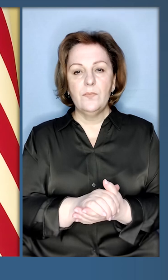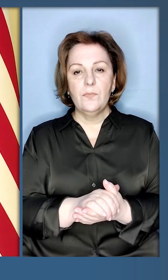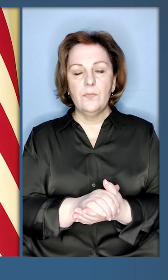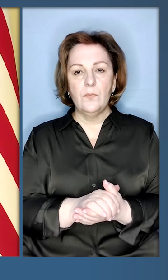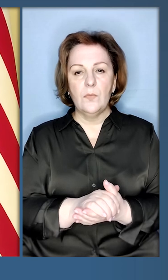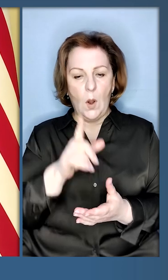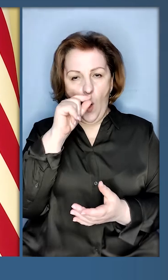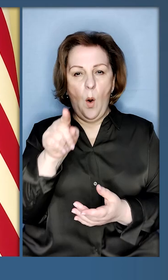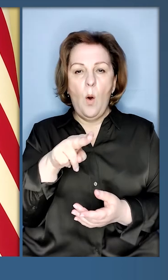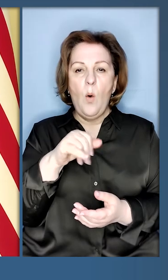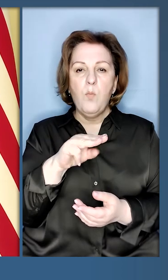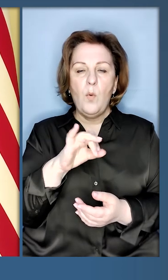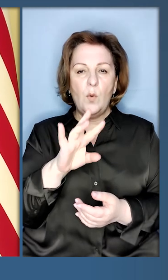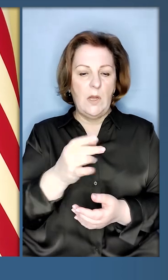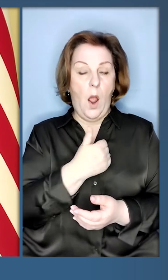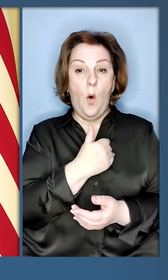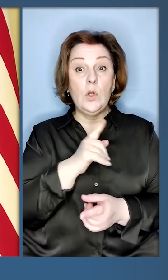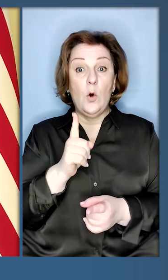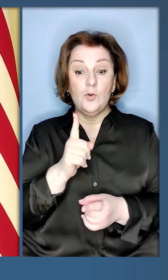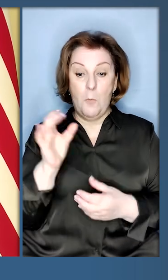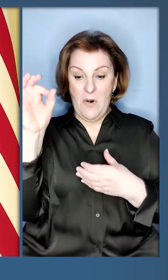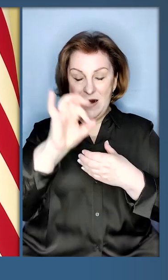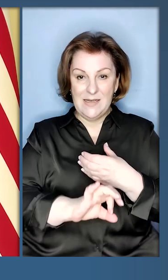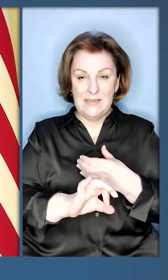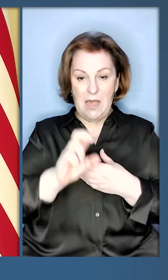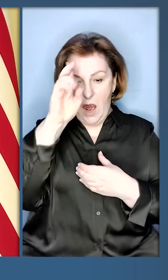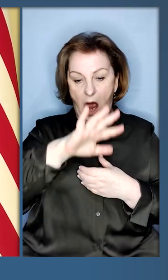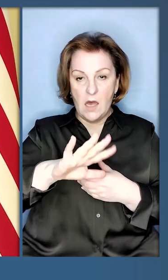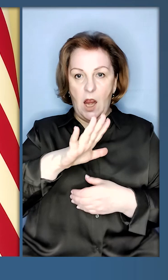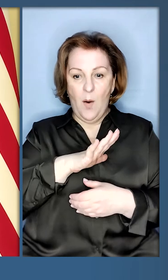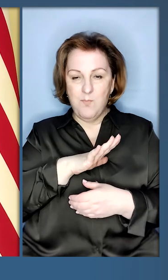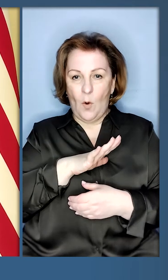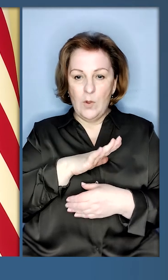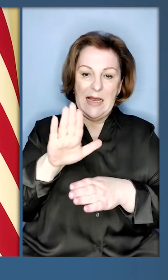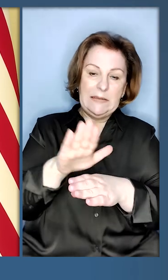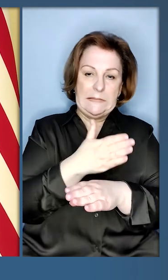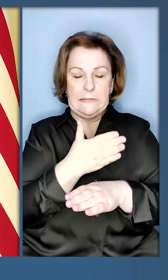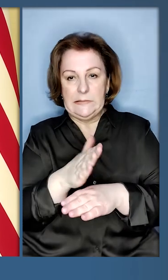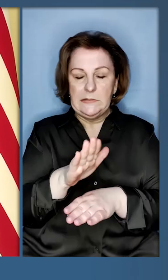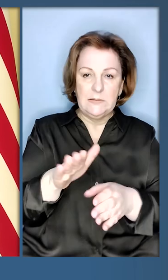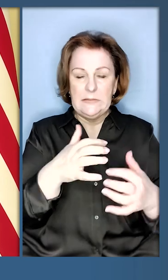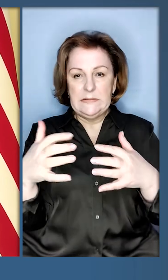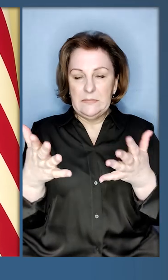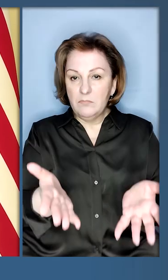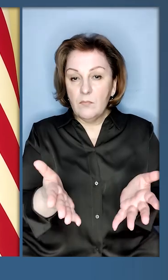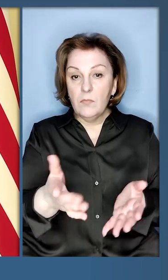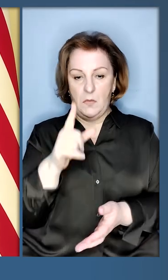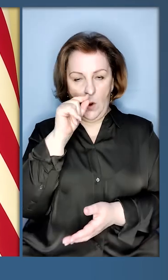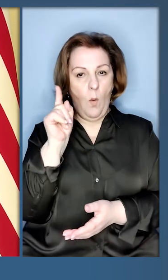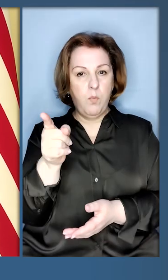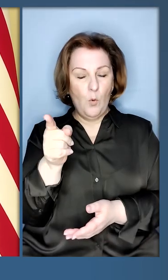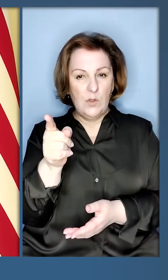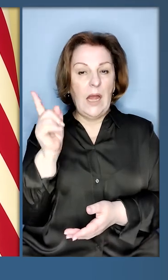Путін хотів, щоб захід був розділений. Він, Путін